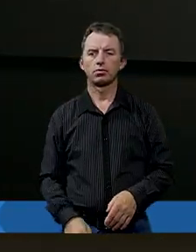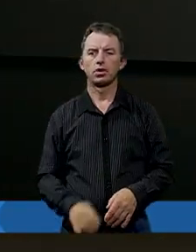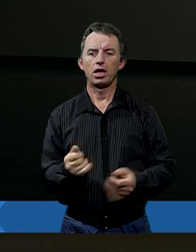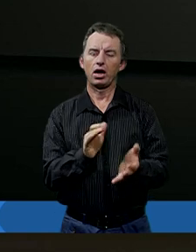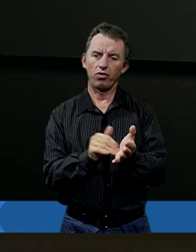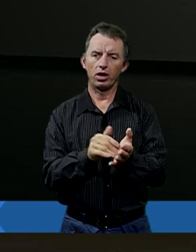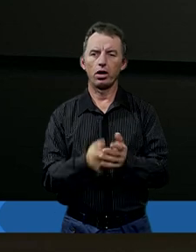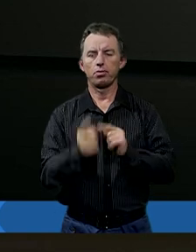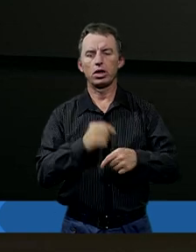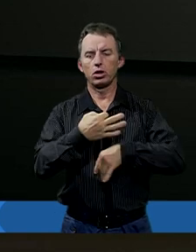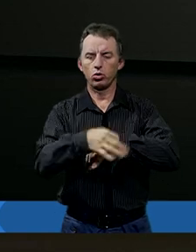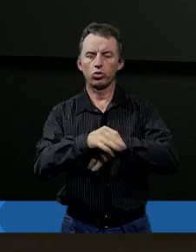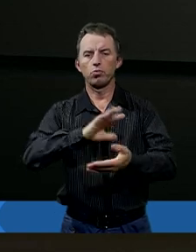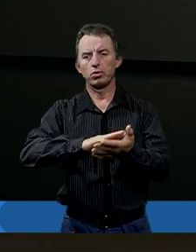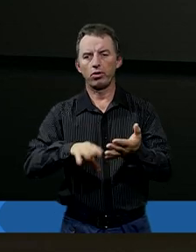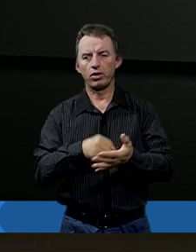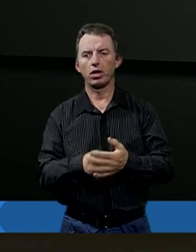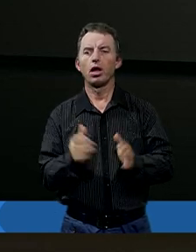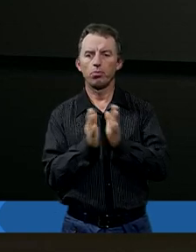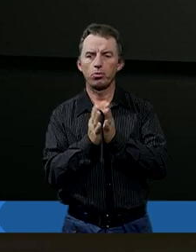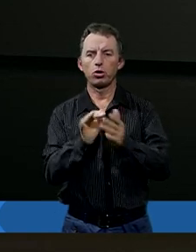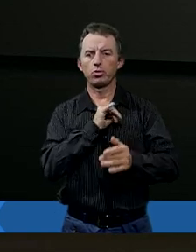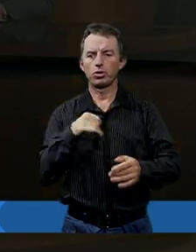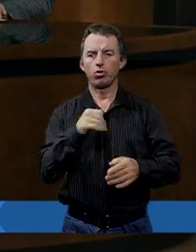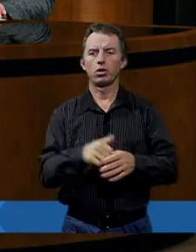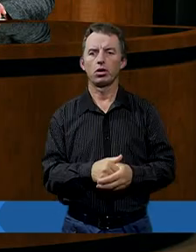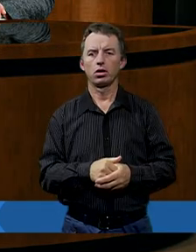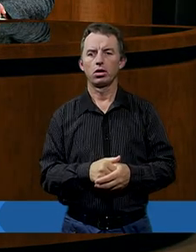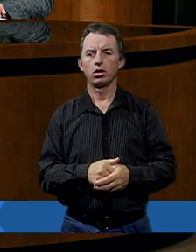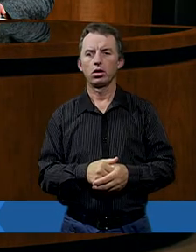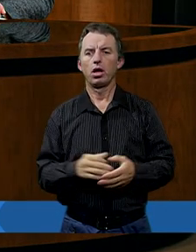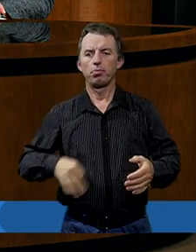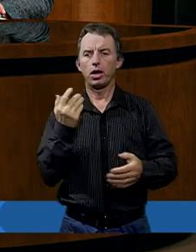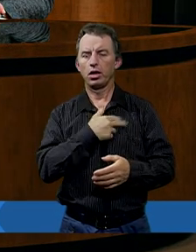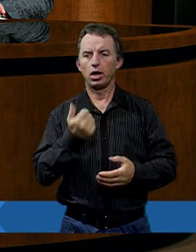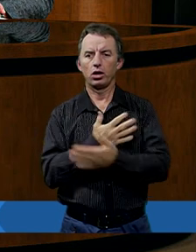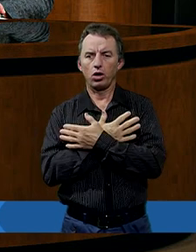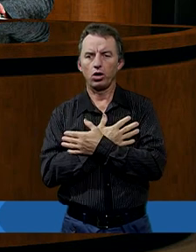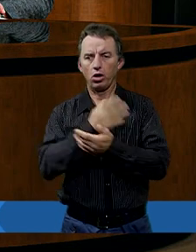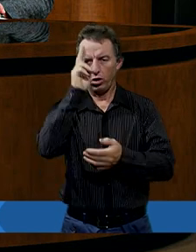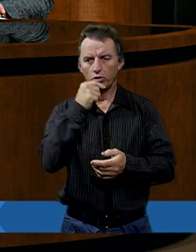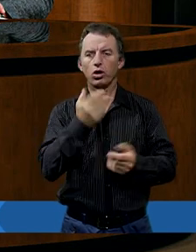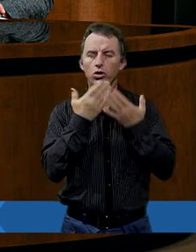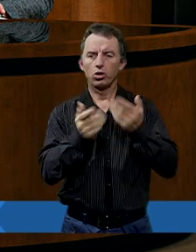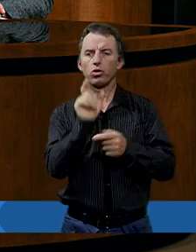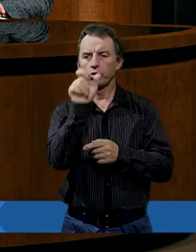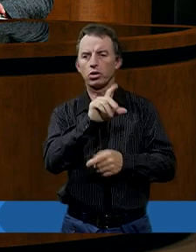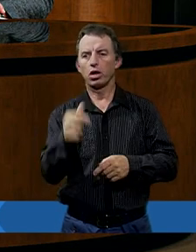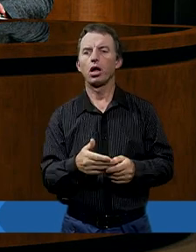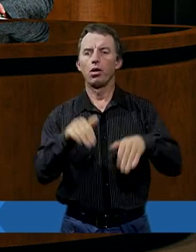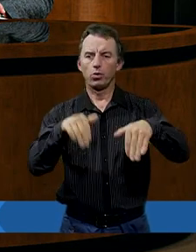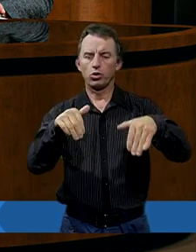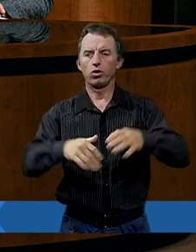Jak zwykle przed Studium Biblii pomódlmy się. Panie nasz kochany Święte Ojcze, dziękujemy Ci za